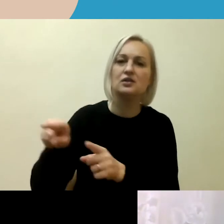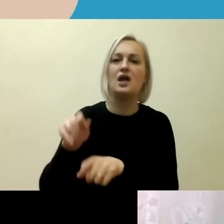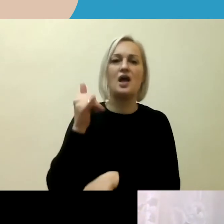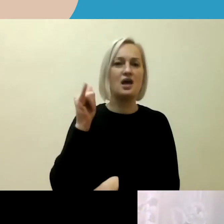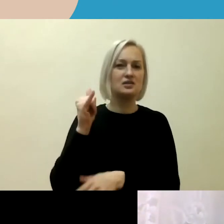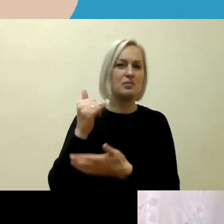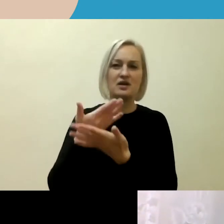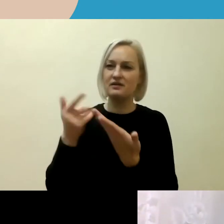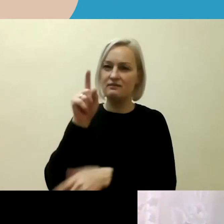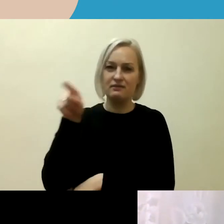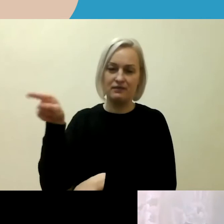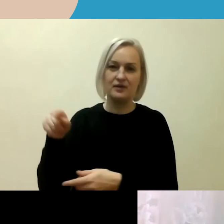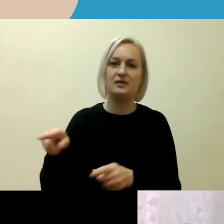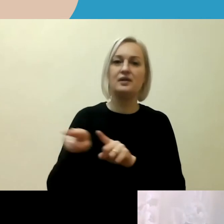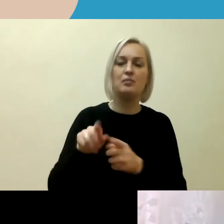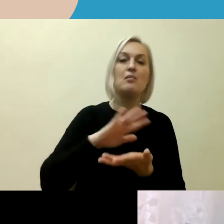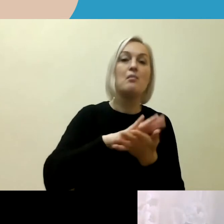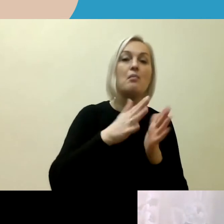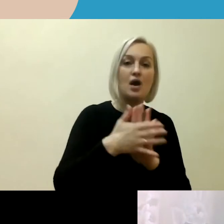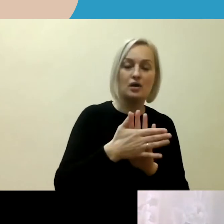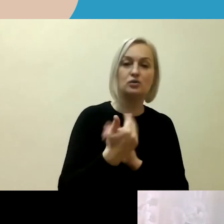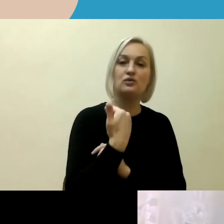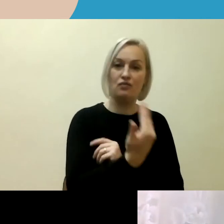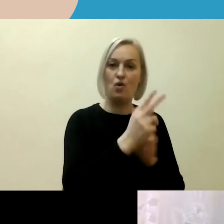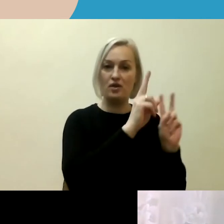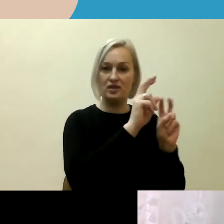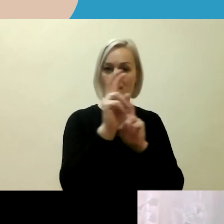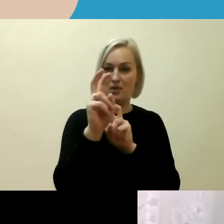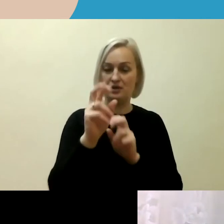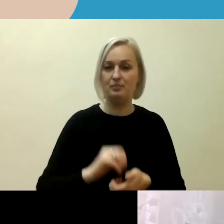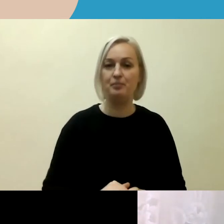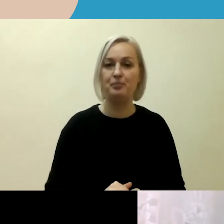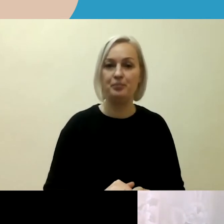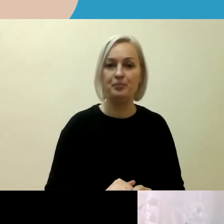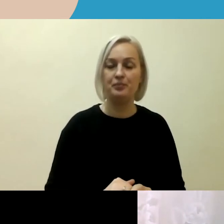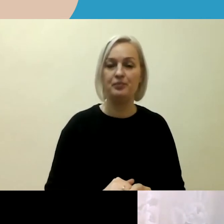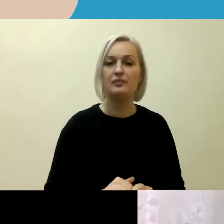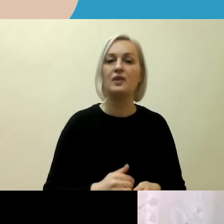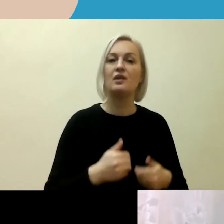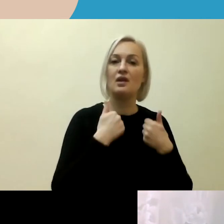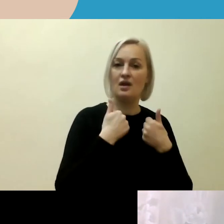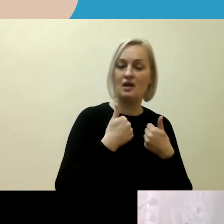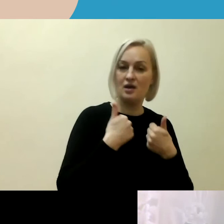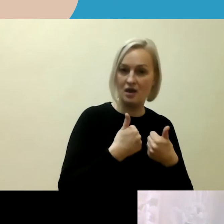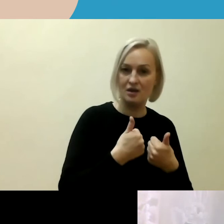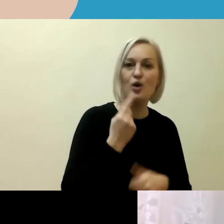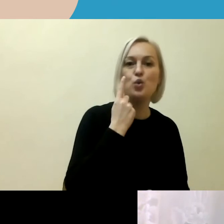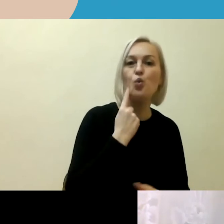jų parengė tam tikras temas. Tai gerą noriškumą tikrai matau.